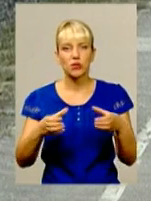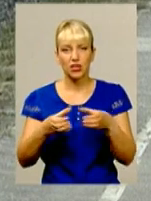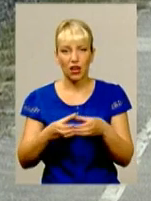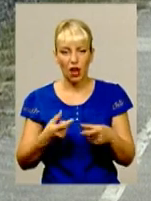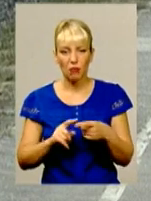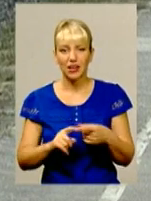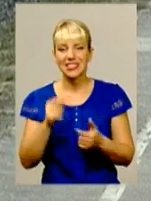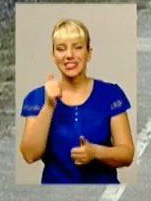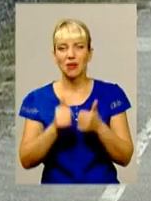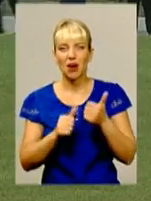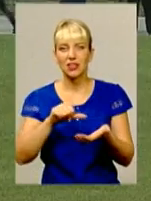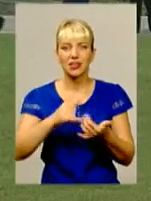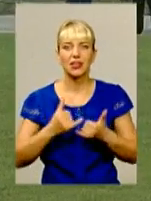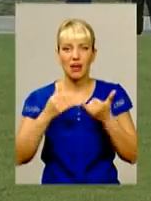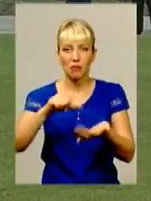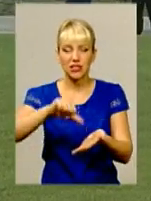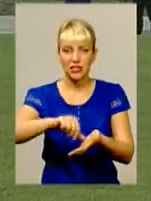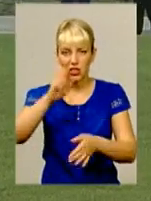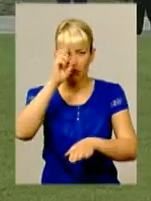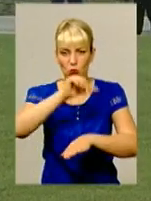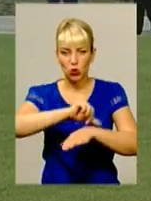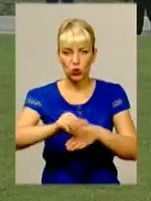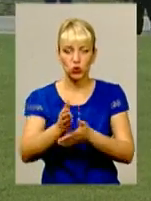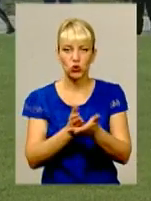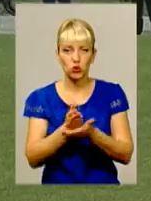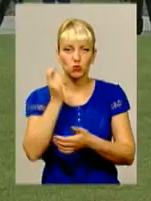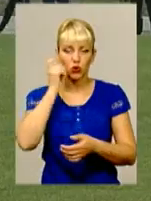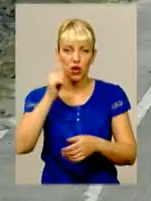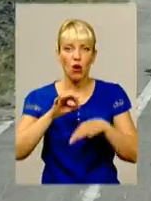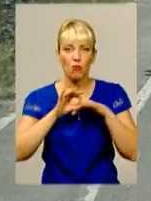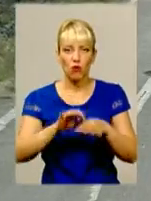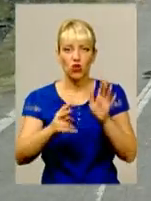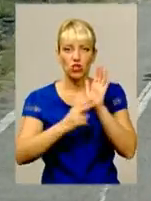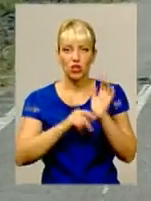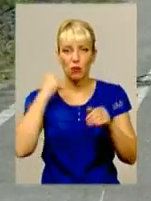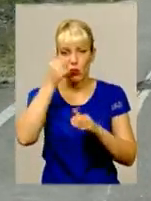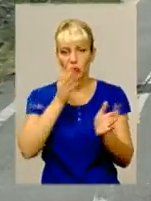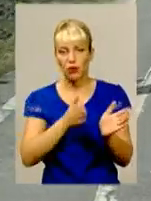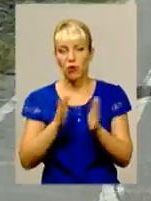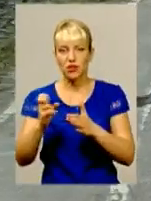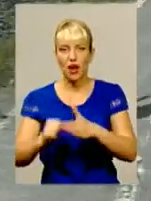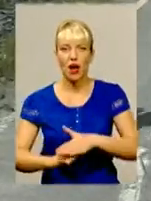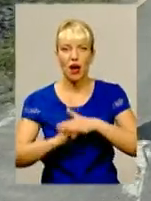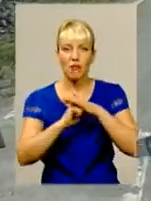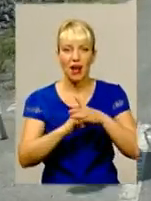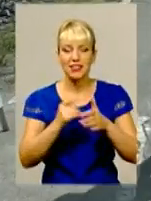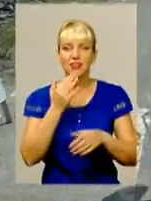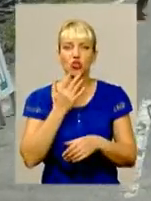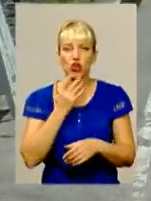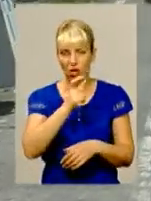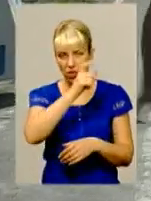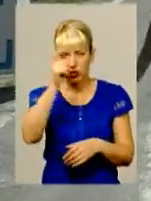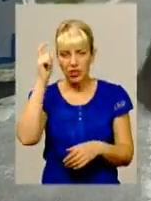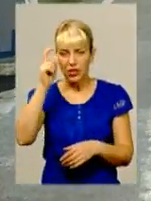Державної прикордонної служби України проводять вже сьомий рік поспіль на базі Національної академії прикордонної служби імені